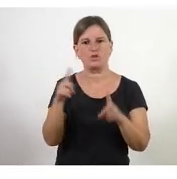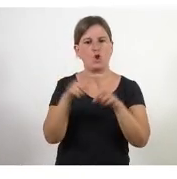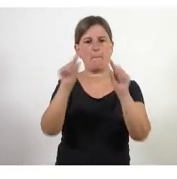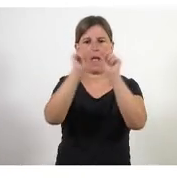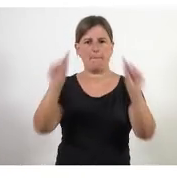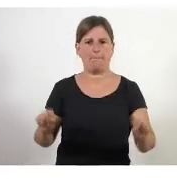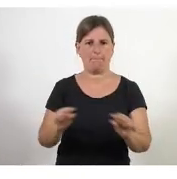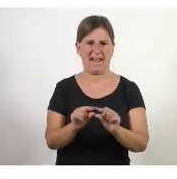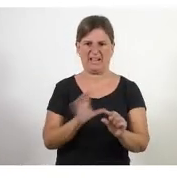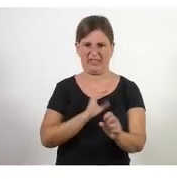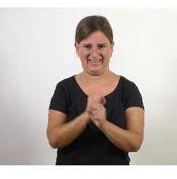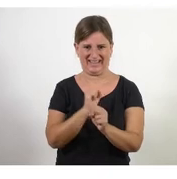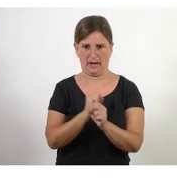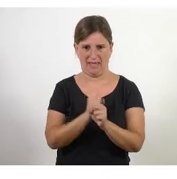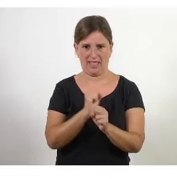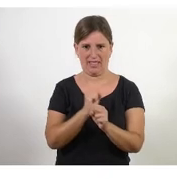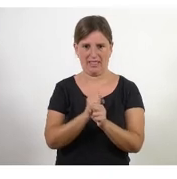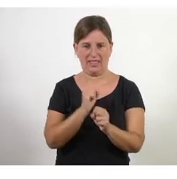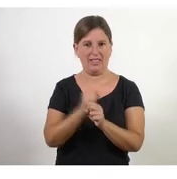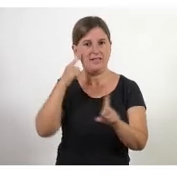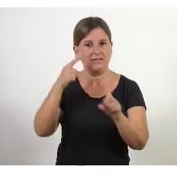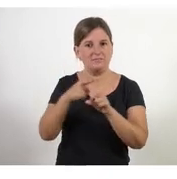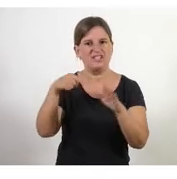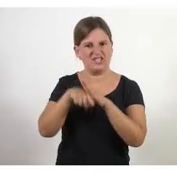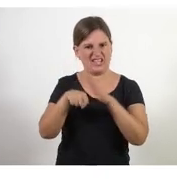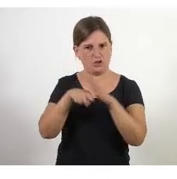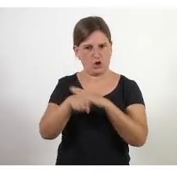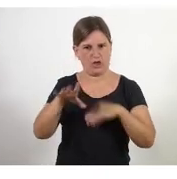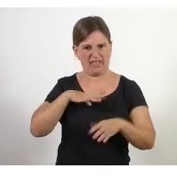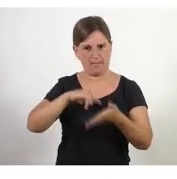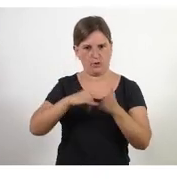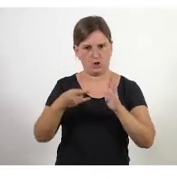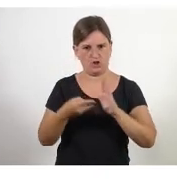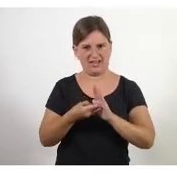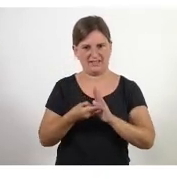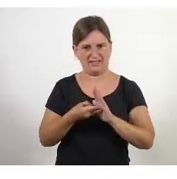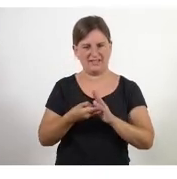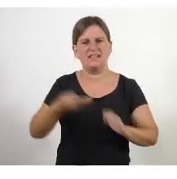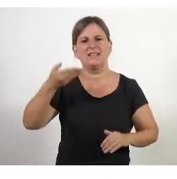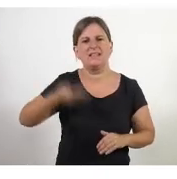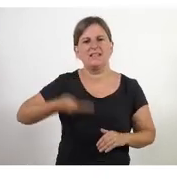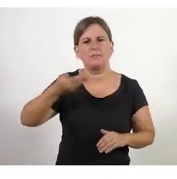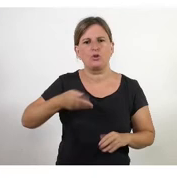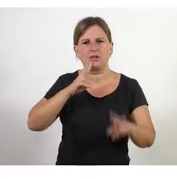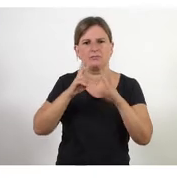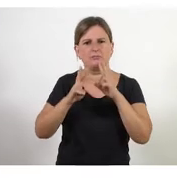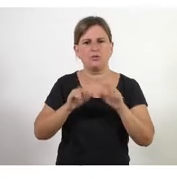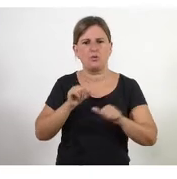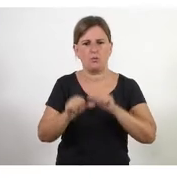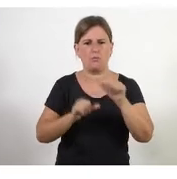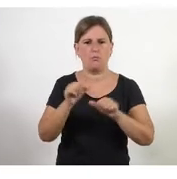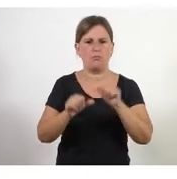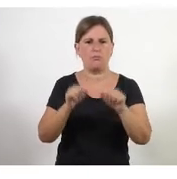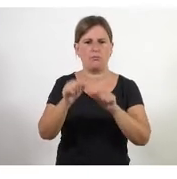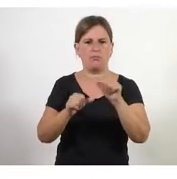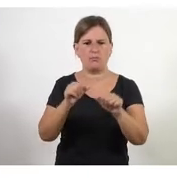d'aquesta definició s'utilitza per la gestió de projectes m'interessa molt que et quedis amb la idea que és un procés iteratiu i